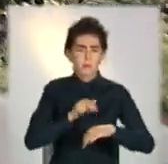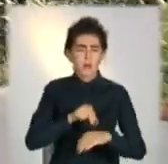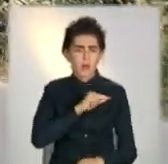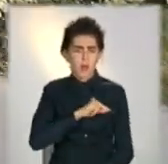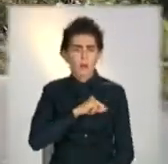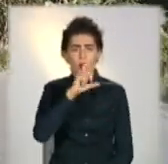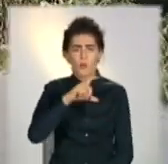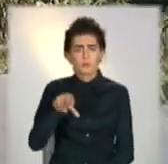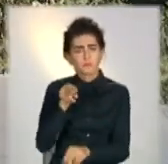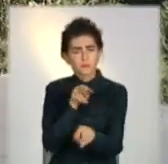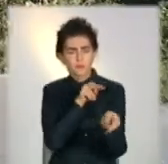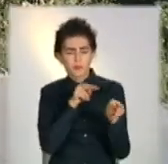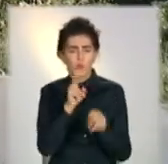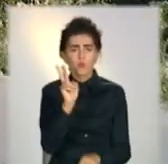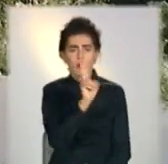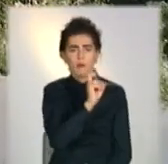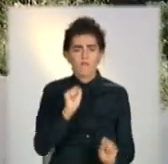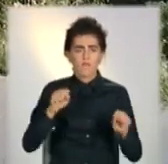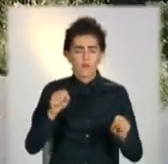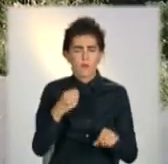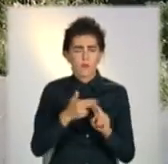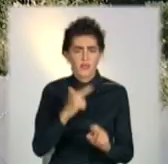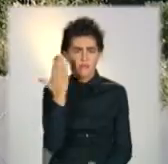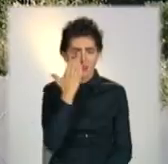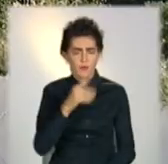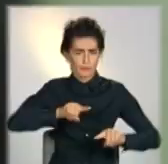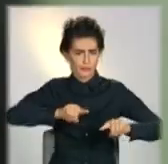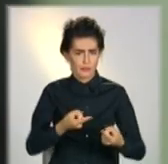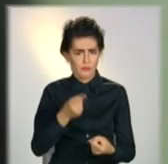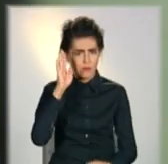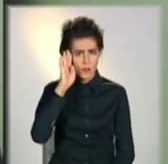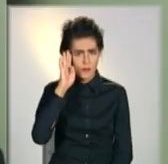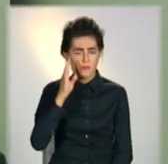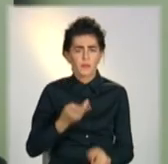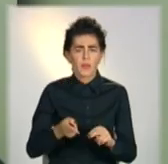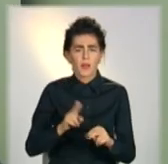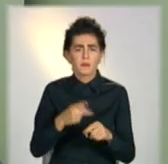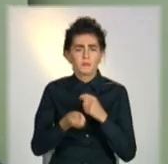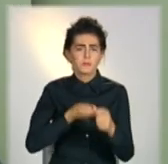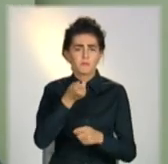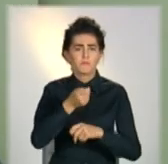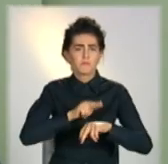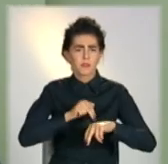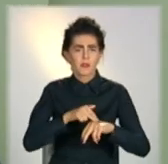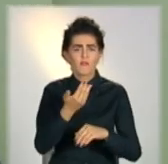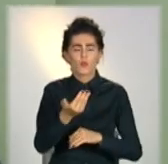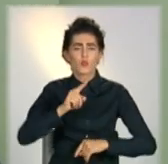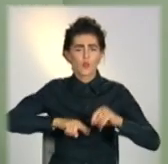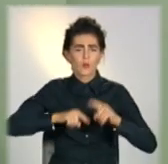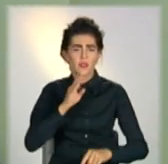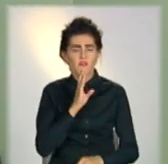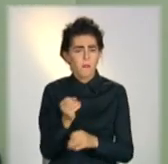спостерігали, а деяким вдалося зафільмувати затримання підозрюваного. Днями до поліції звернулися родичі зниклої